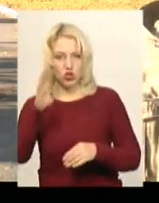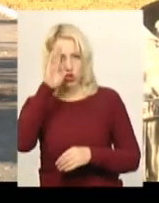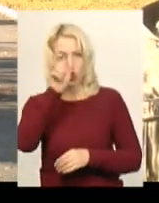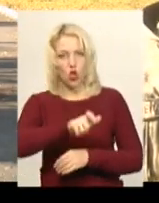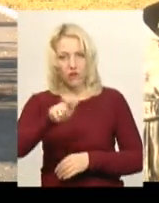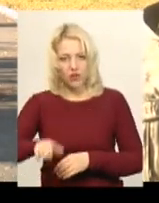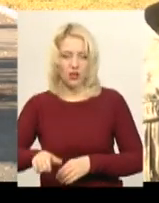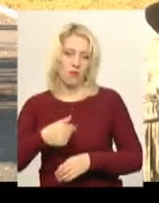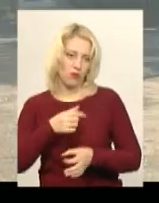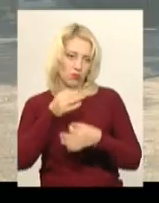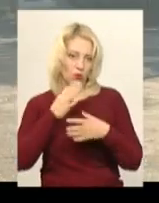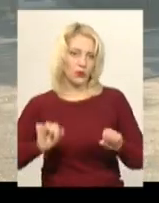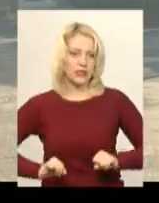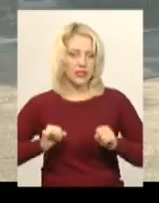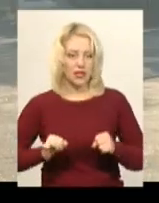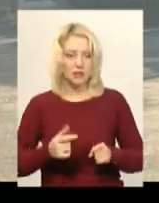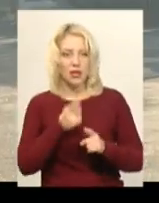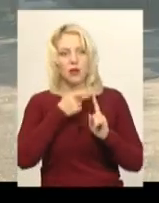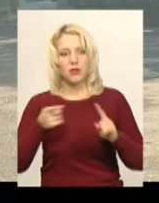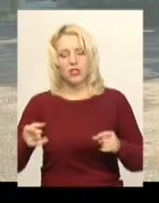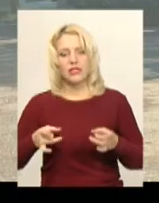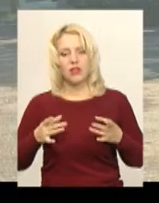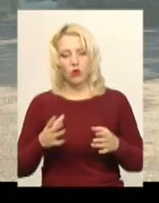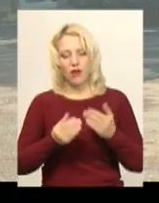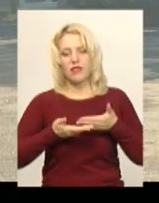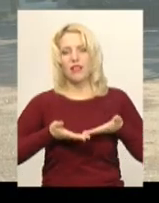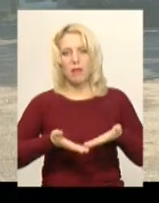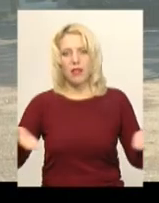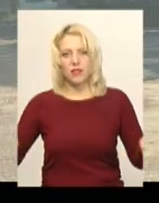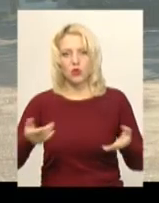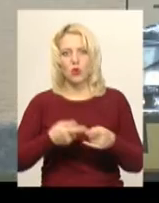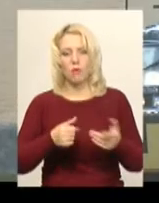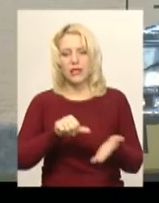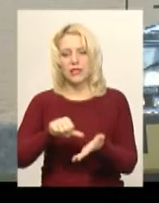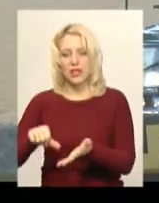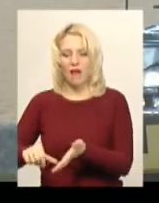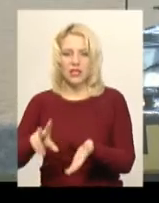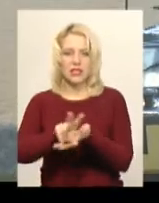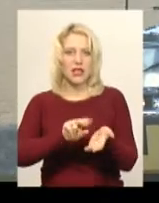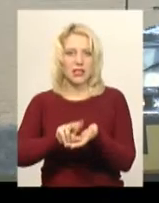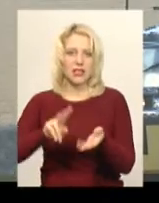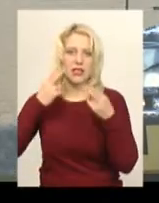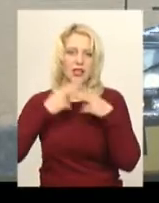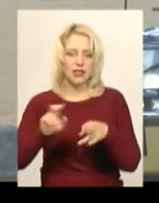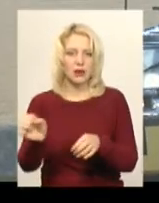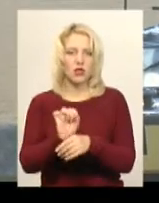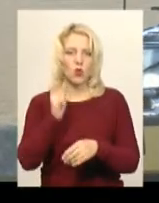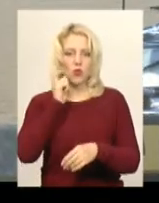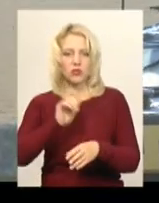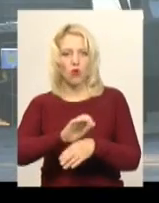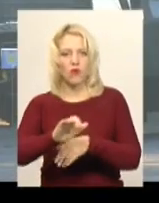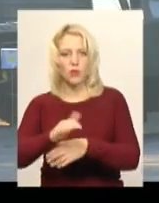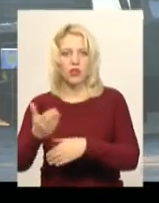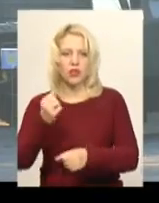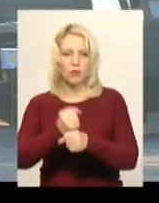Дуже подобається все. Під час святкування на плацу військової частини представили зразки техніки та машини українського виробництва, на яких